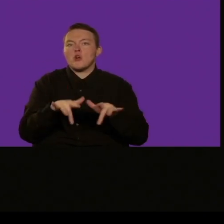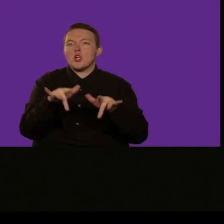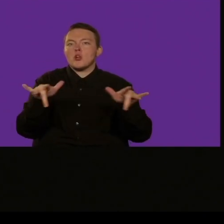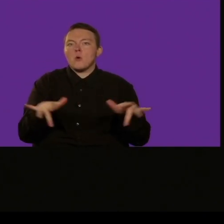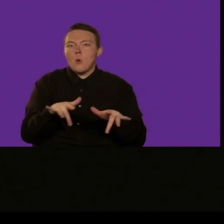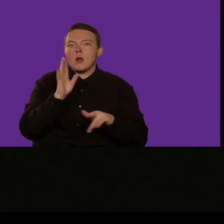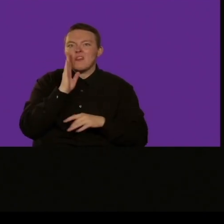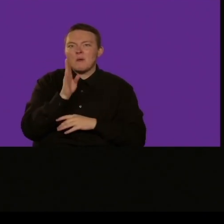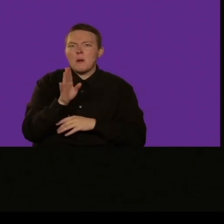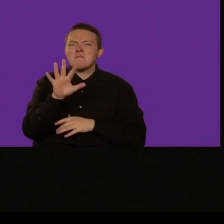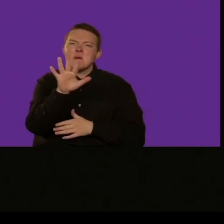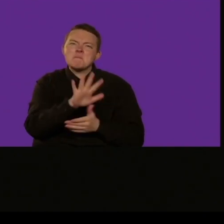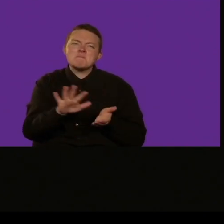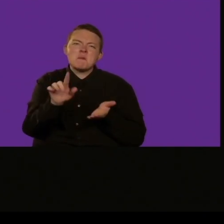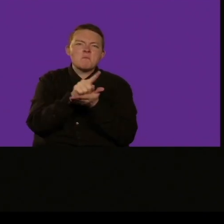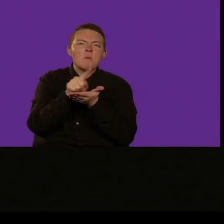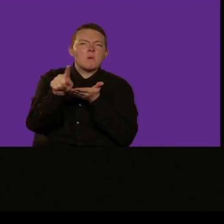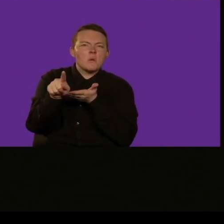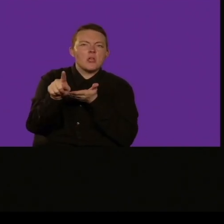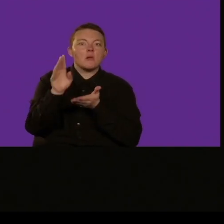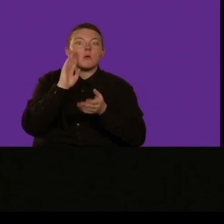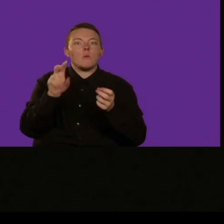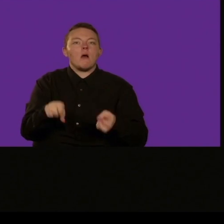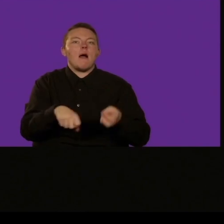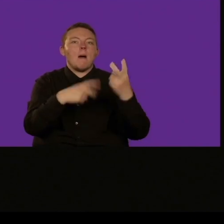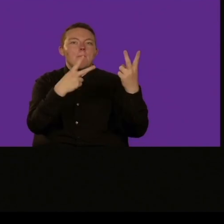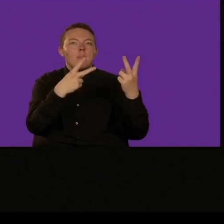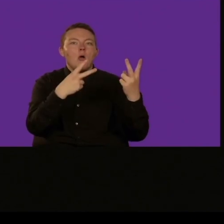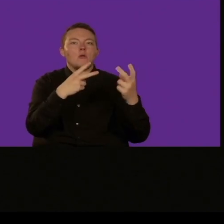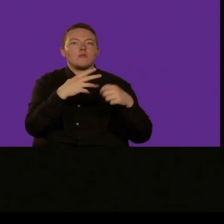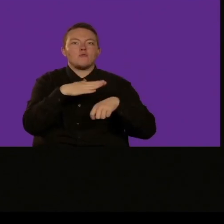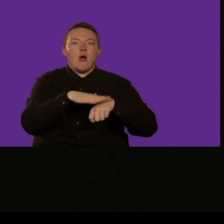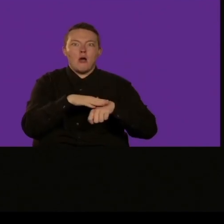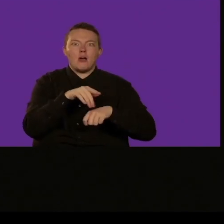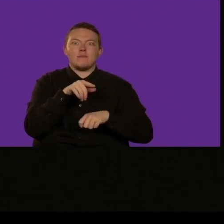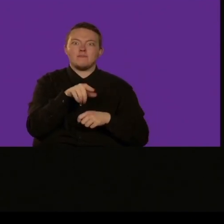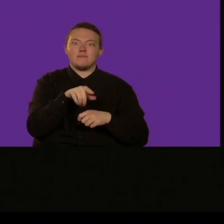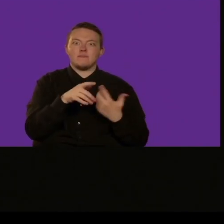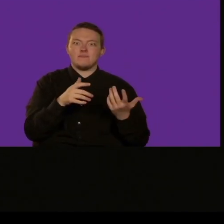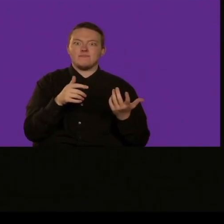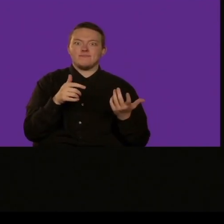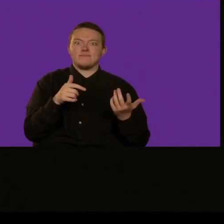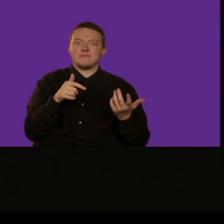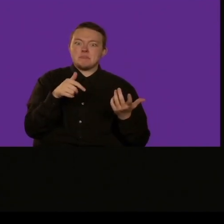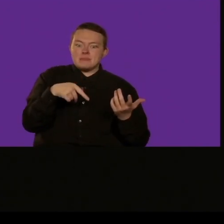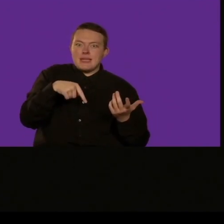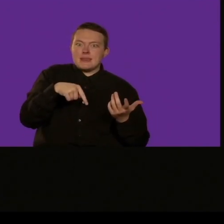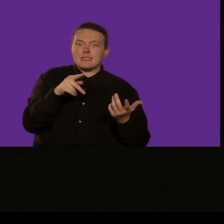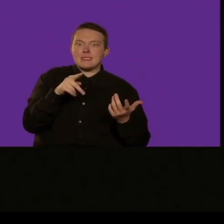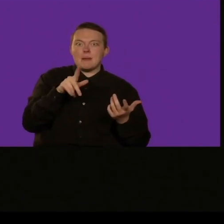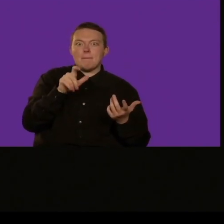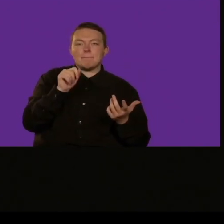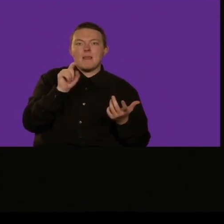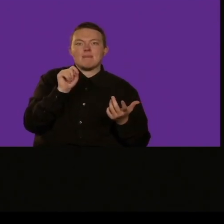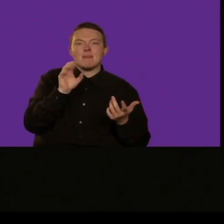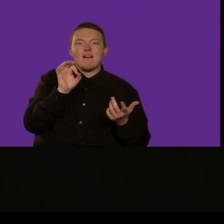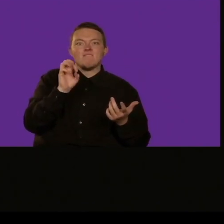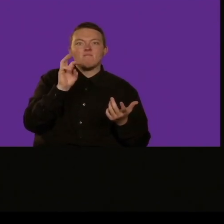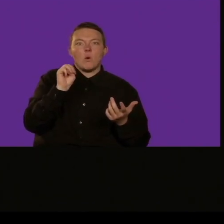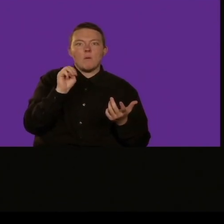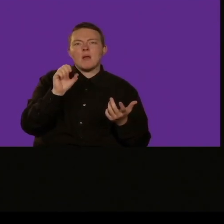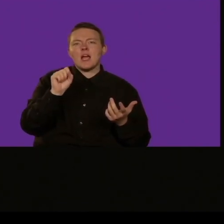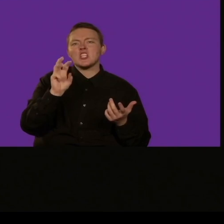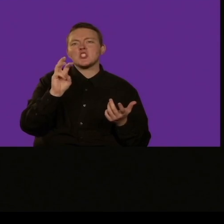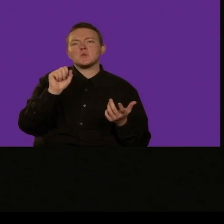della vostra presenza questa mattina e ricordate che potete essere qui dalle